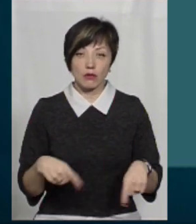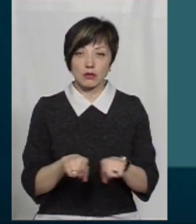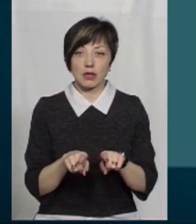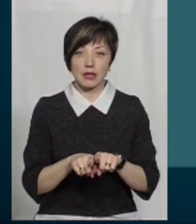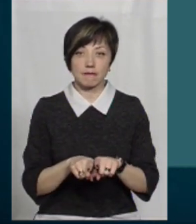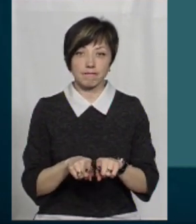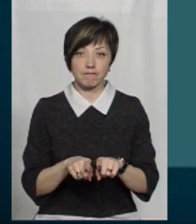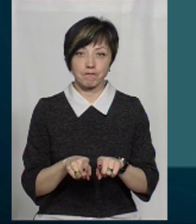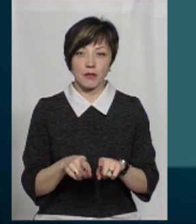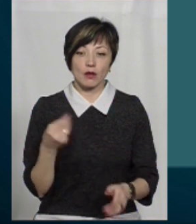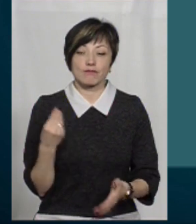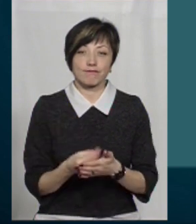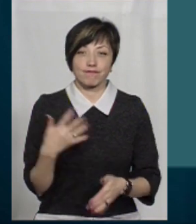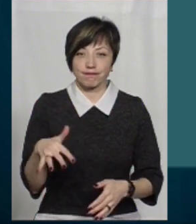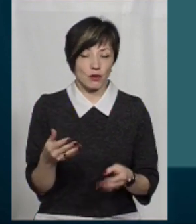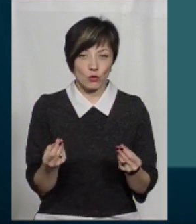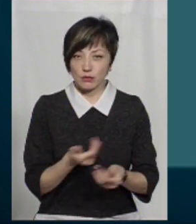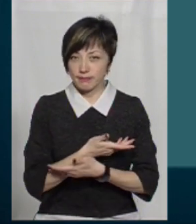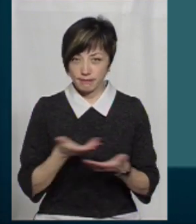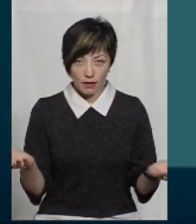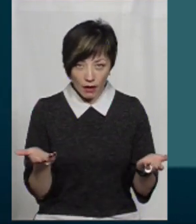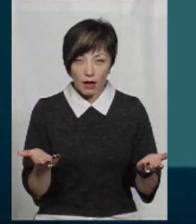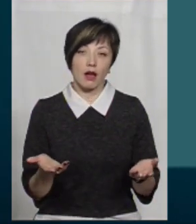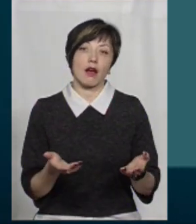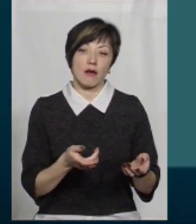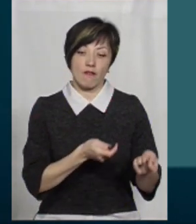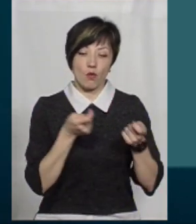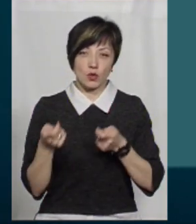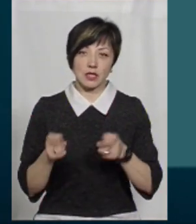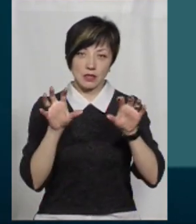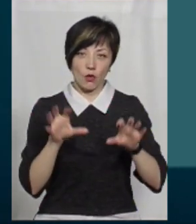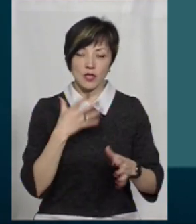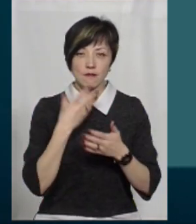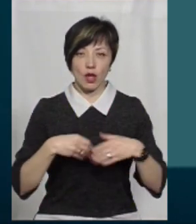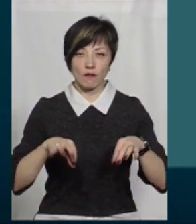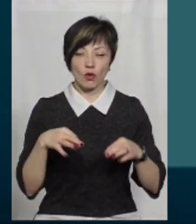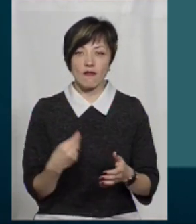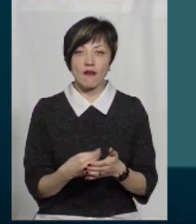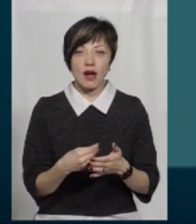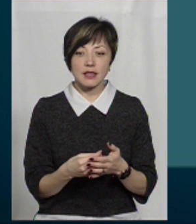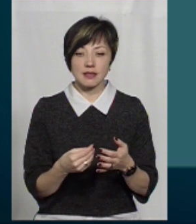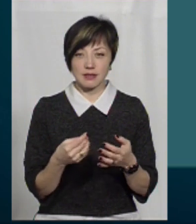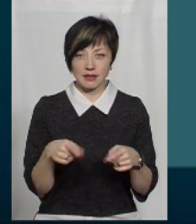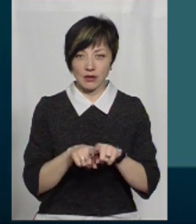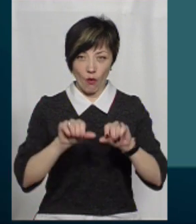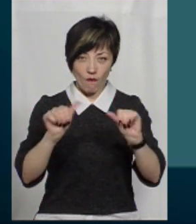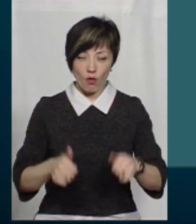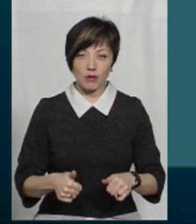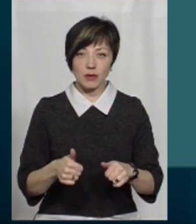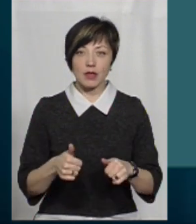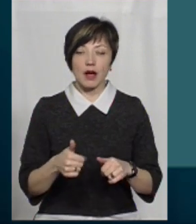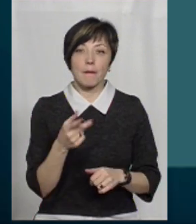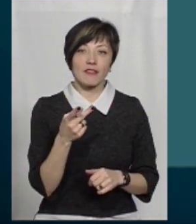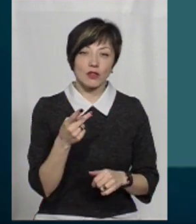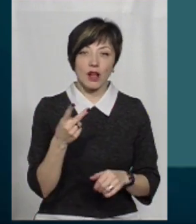завищених розцінках немає грошей розмитнювати свої авто. Це єдина причина. Вартість розмитнення складала півтора,